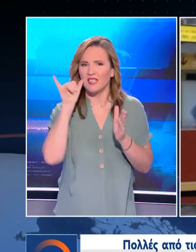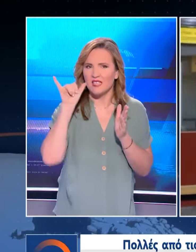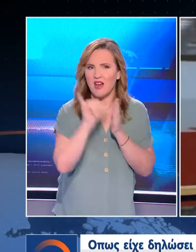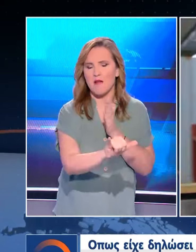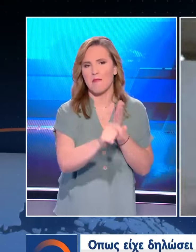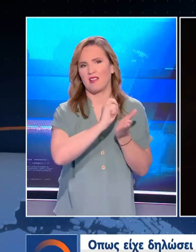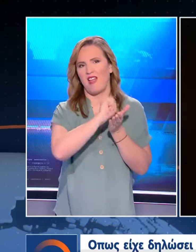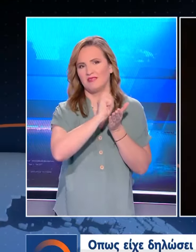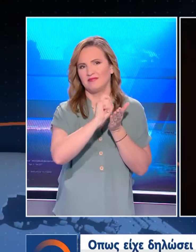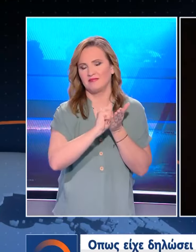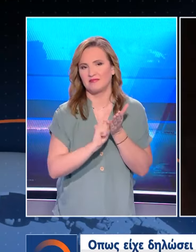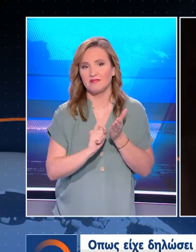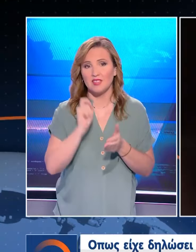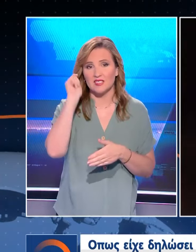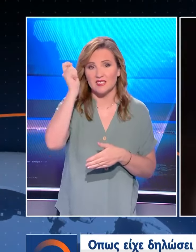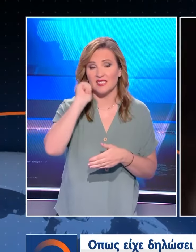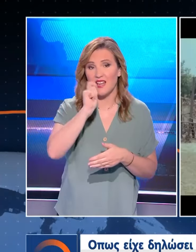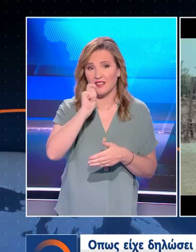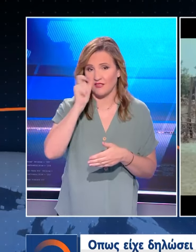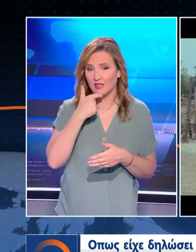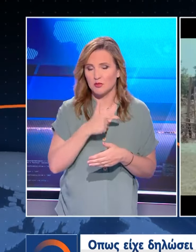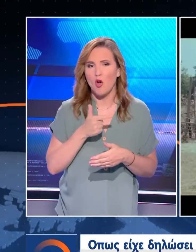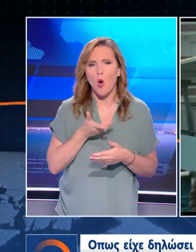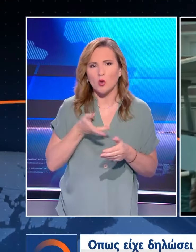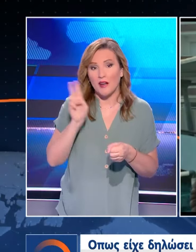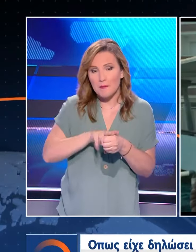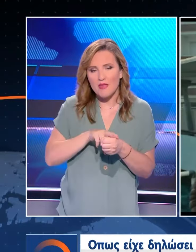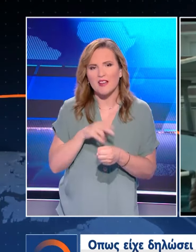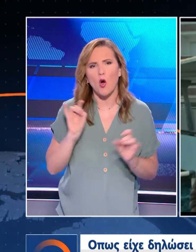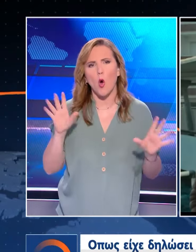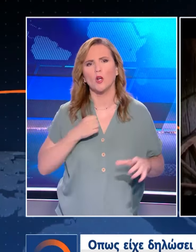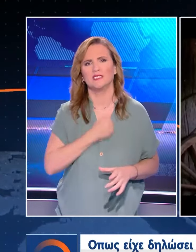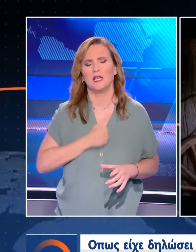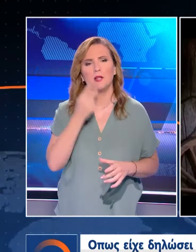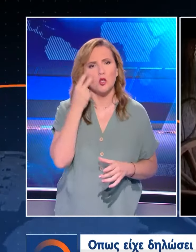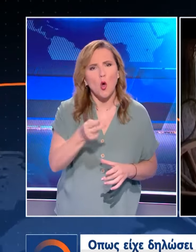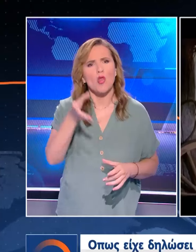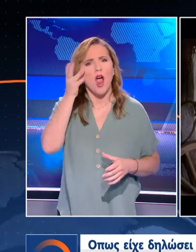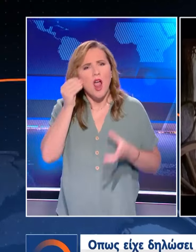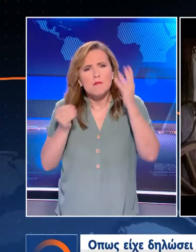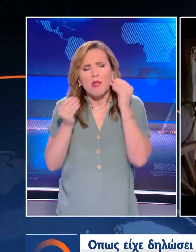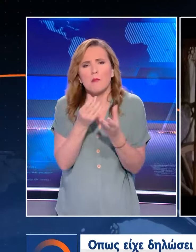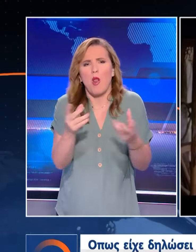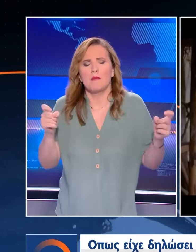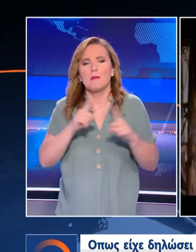Όπως είχε δηλώσει ο ίδιος η συνέντευξη «Απολογισμό της ζωής του» θα φύγει από τον κόσμο χωρίς λύπη. Γιατί είδε και γνώρισε τα πάντα.